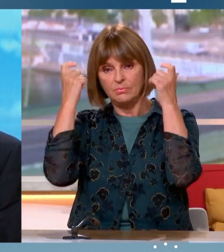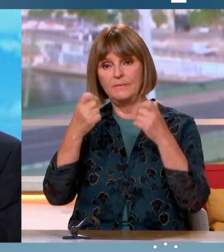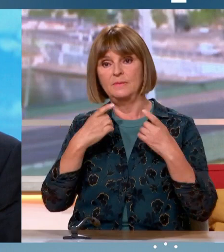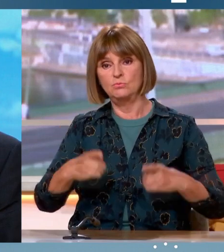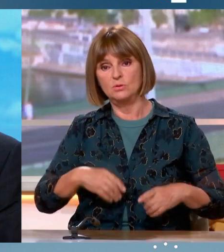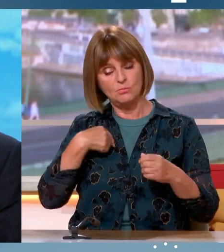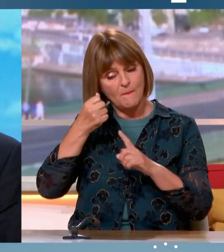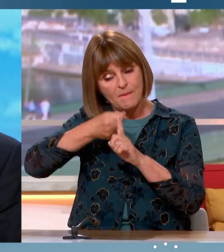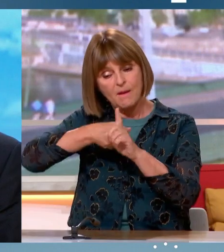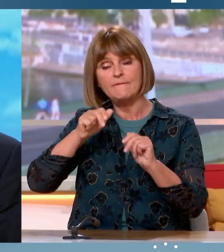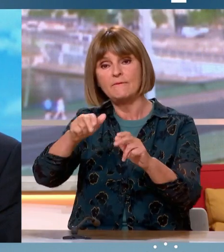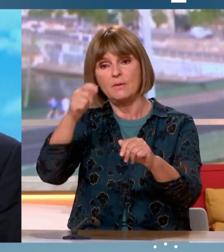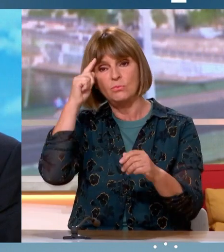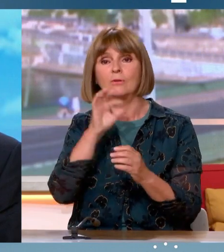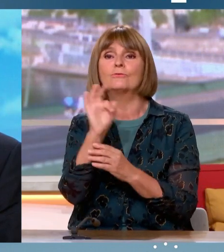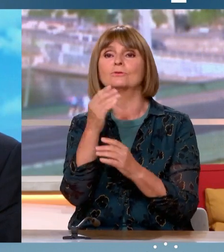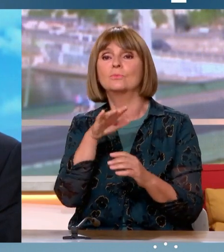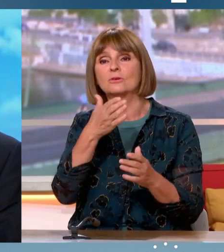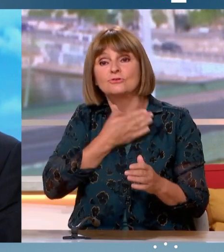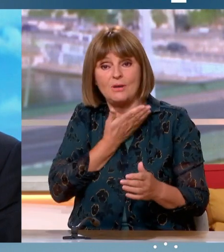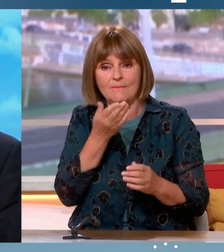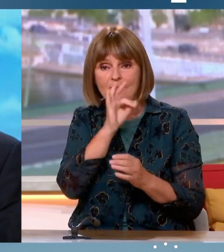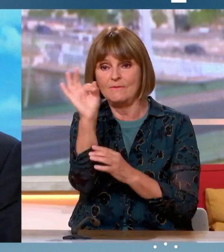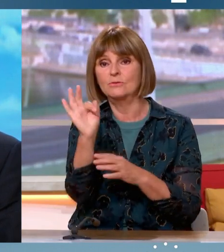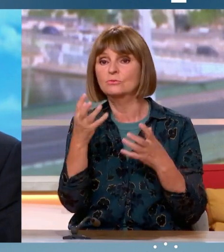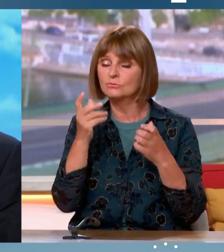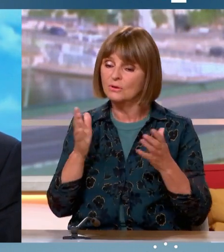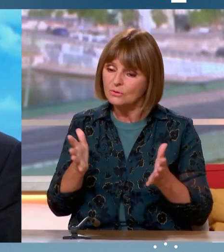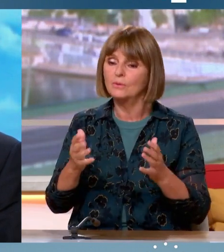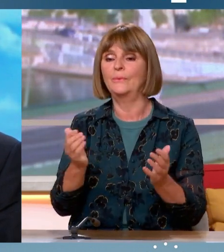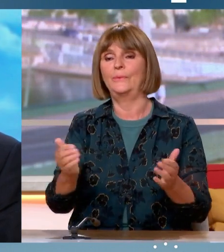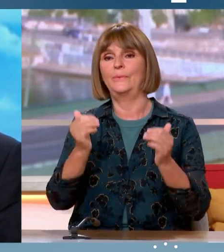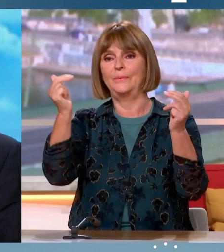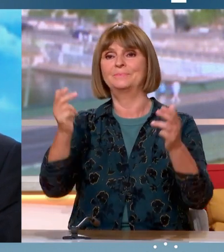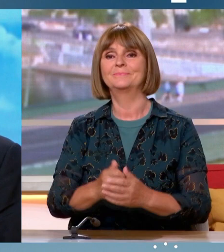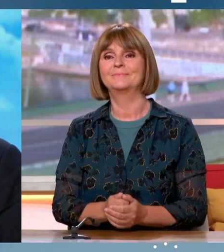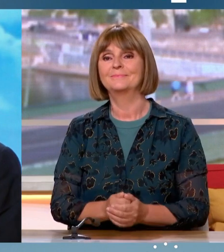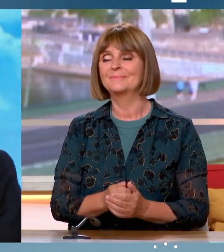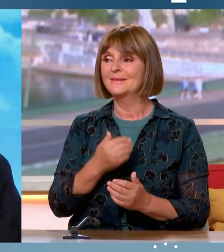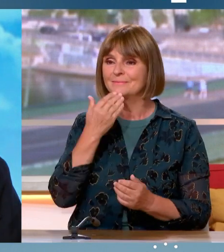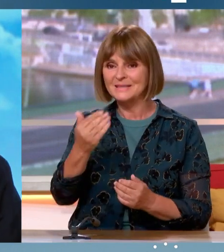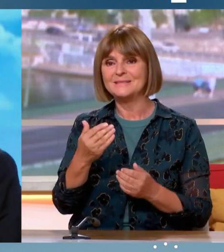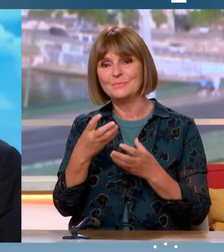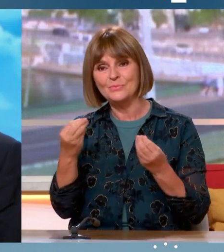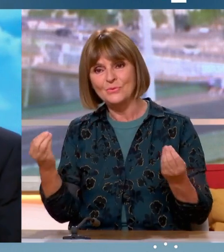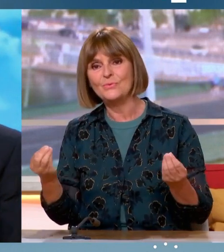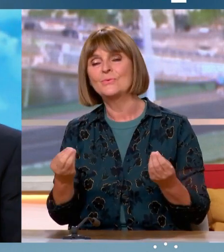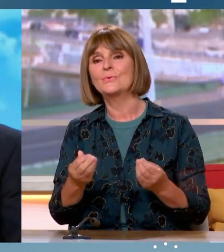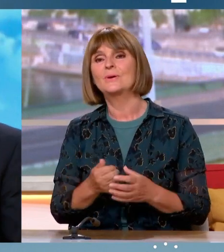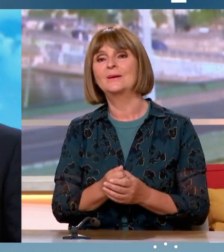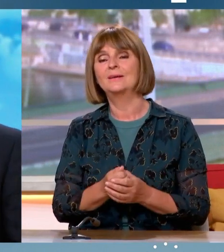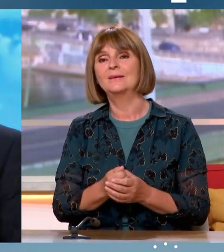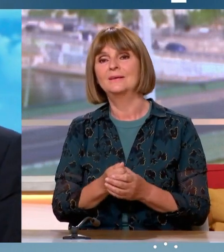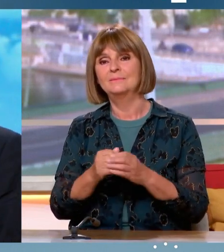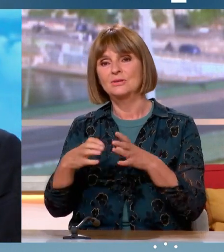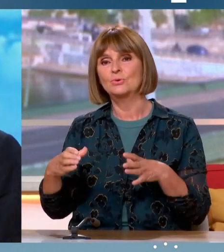dont je suis éperdument amoureux puisse avancer et grandir encore un peu plus modestement. Eh bien, on vous a entendu ce matin. Merci beaucoup, Karl-Olive, maire